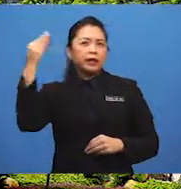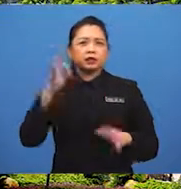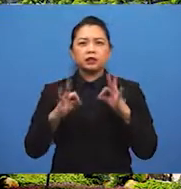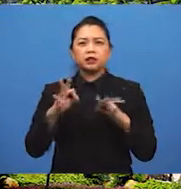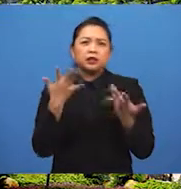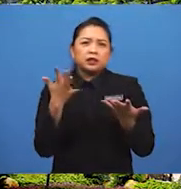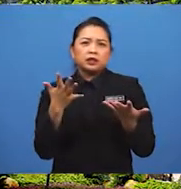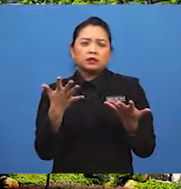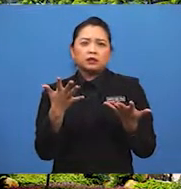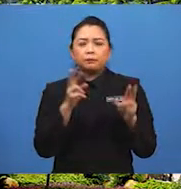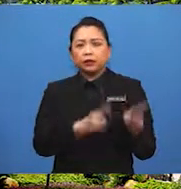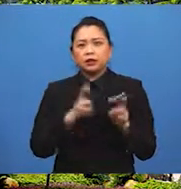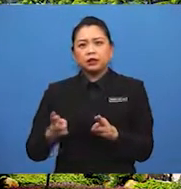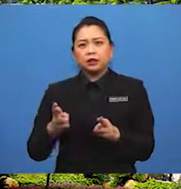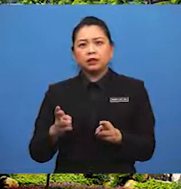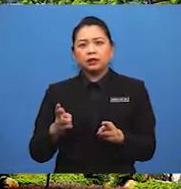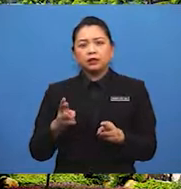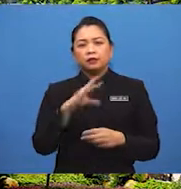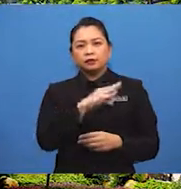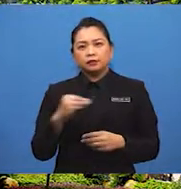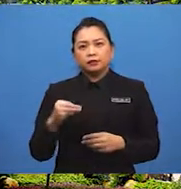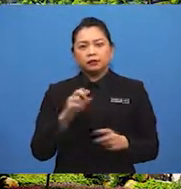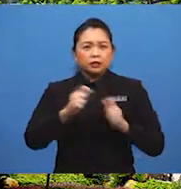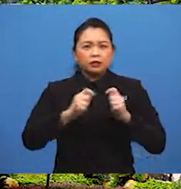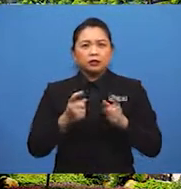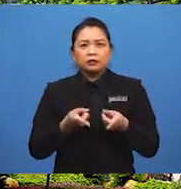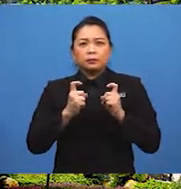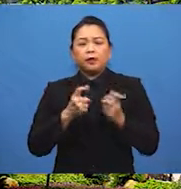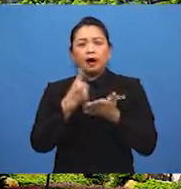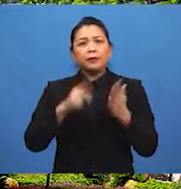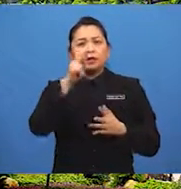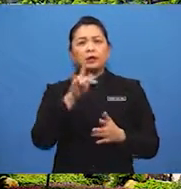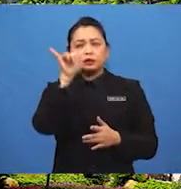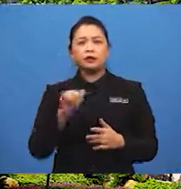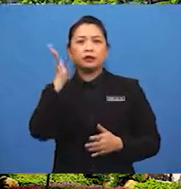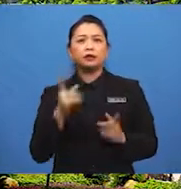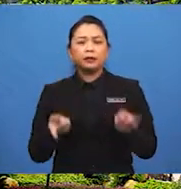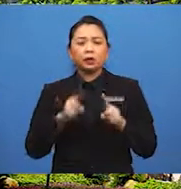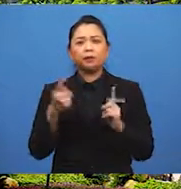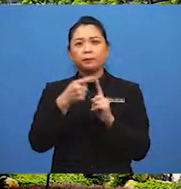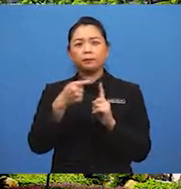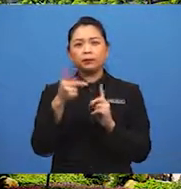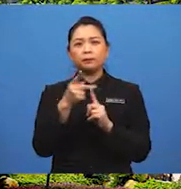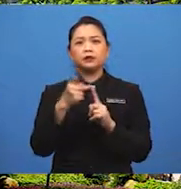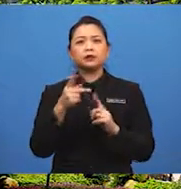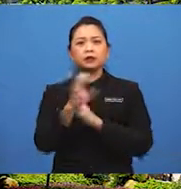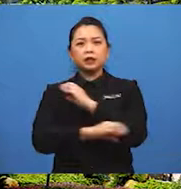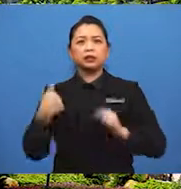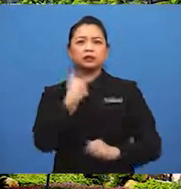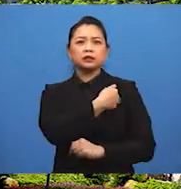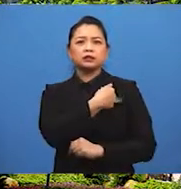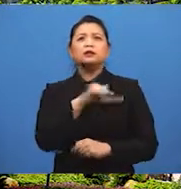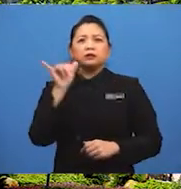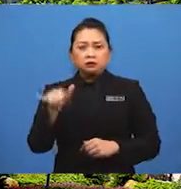sekiranya tidak ada perancangan dan tindakan segera, apakah yang akan berlaku kepada negara kita?